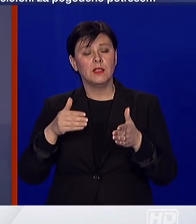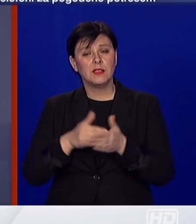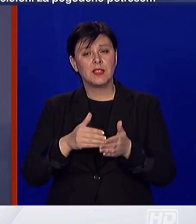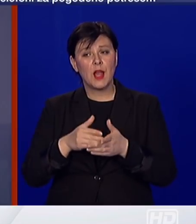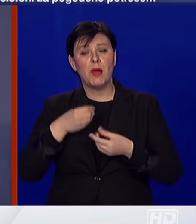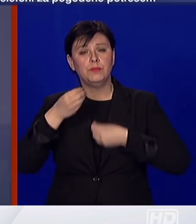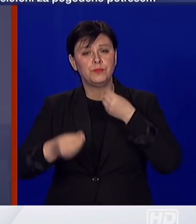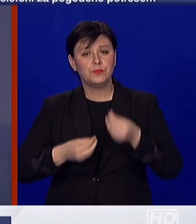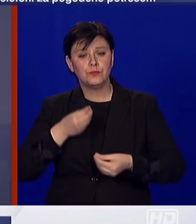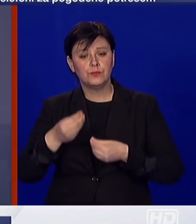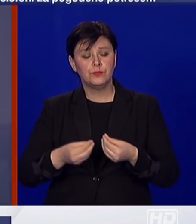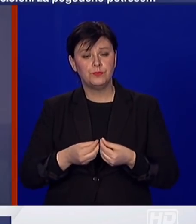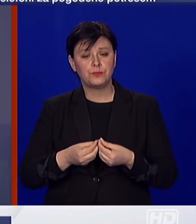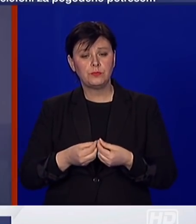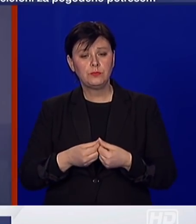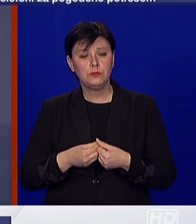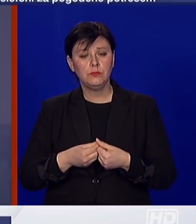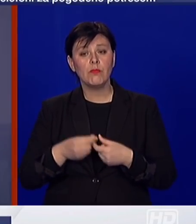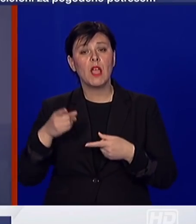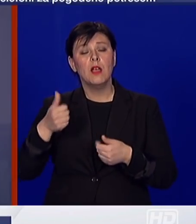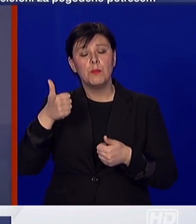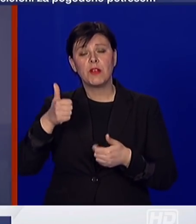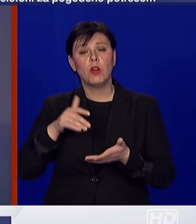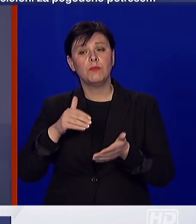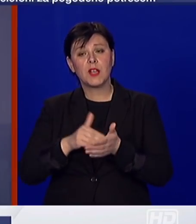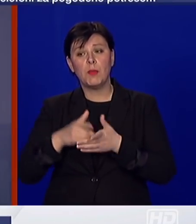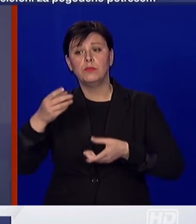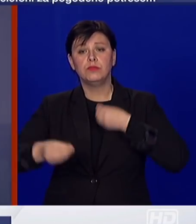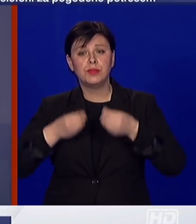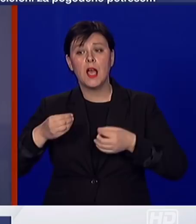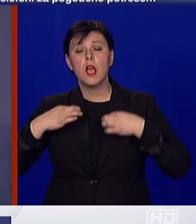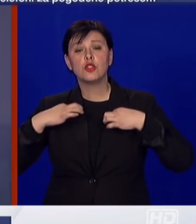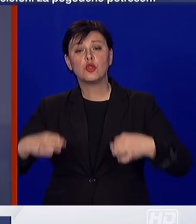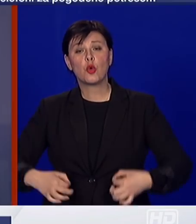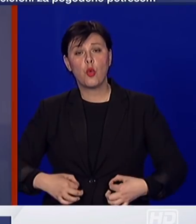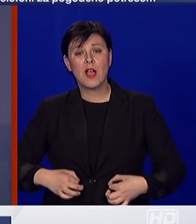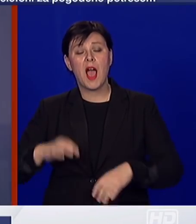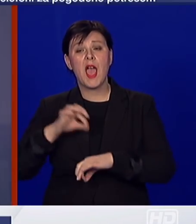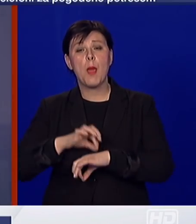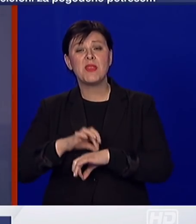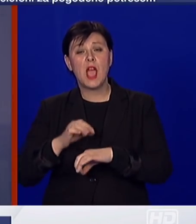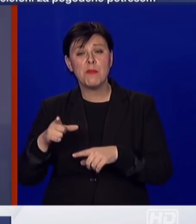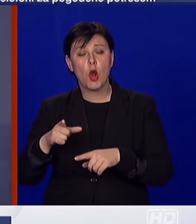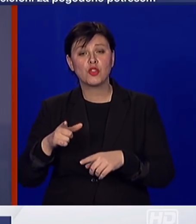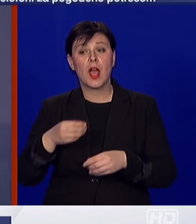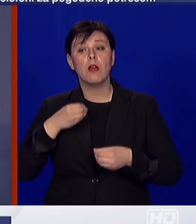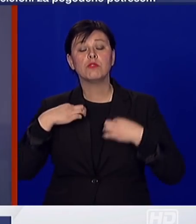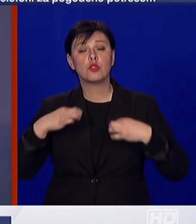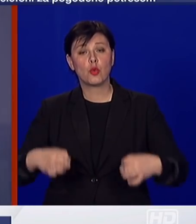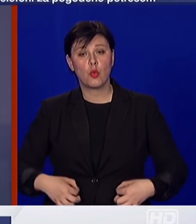ruku struka, a to je epidemiološka struka, dakle poruke